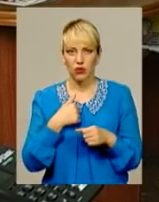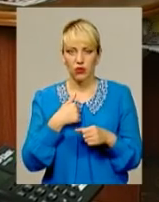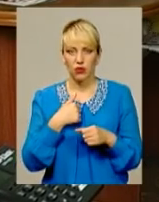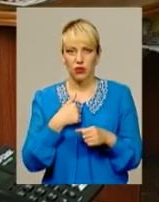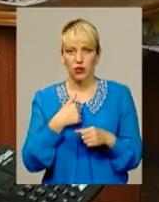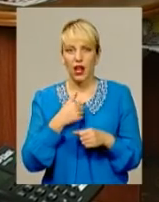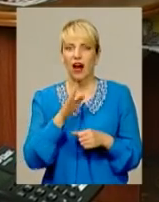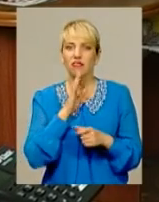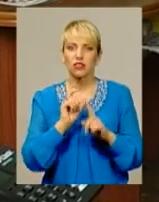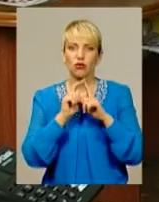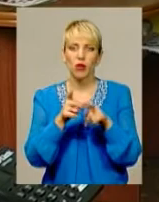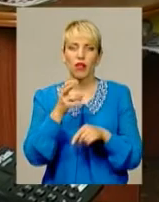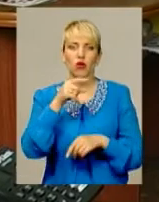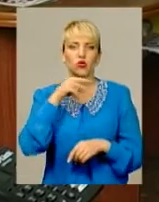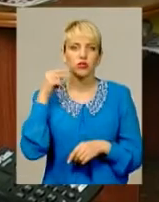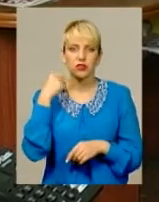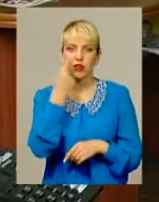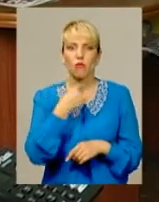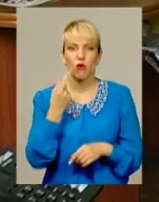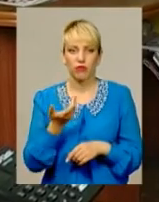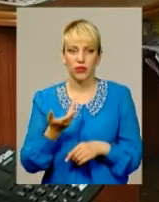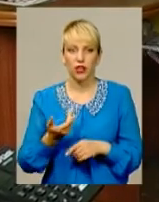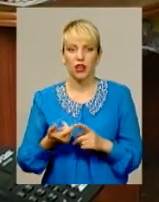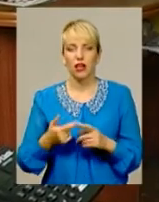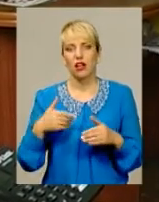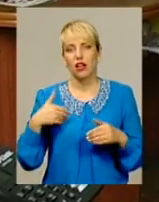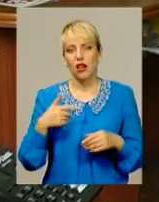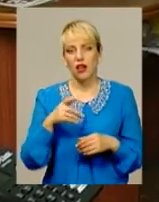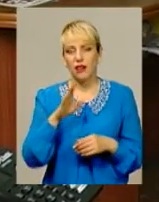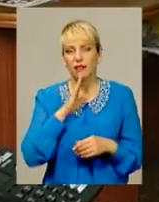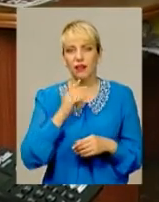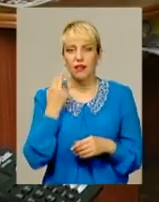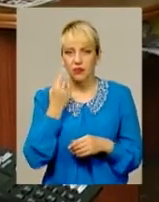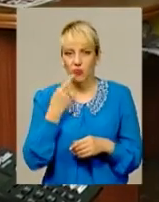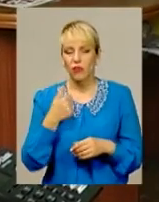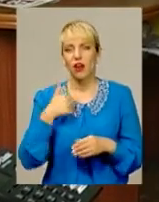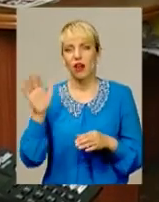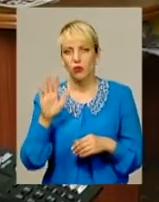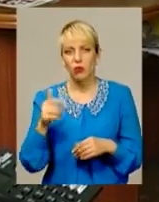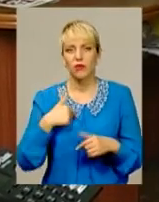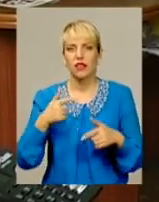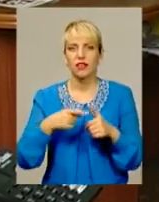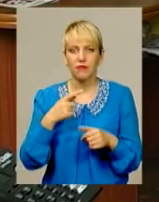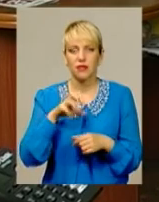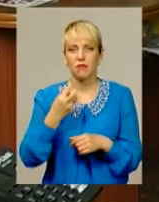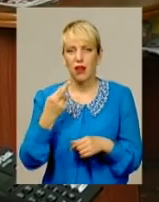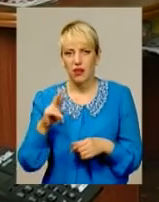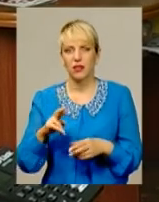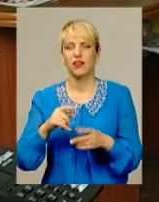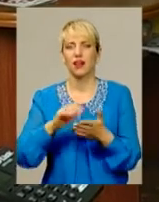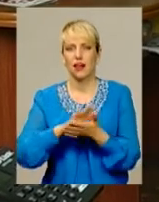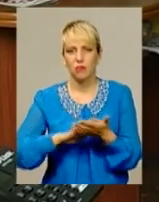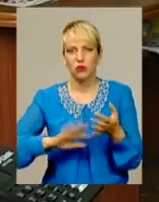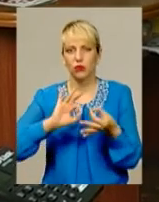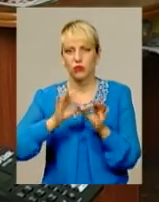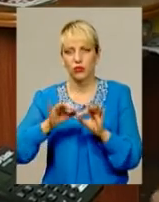Дякую, мені має Марія, і я відбував Білгів. Я координатор проєкту в Європейській